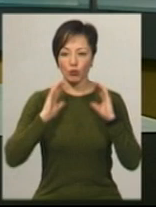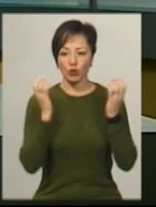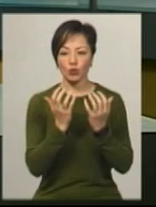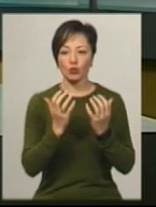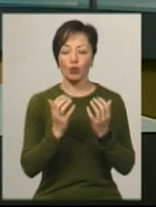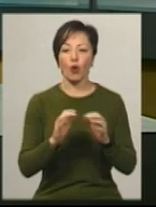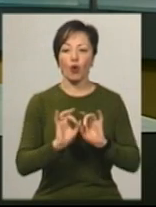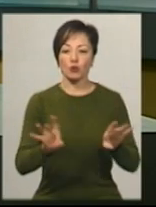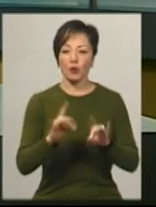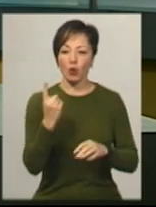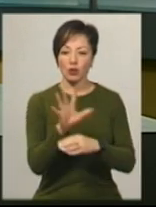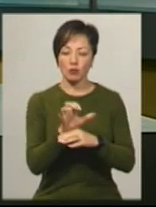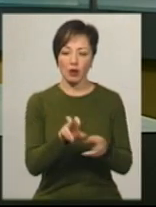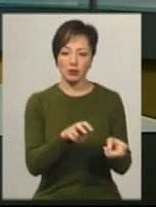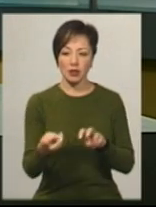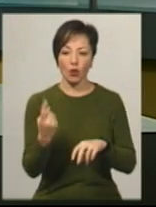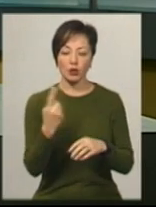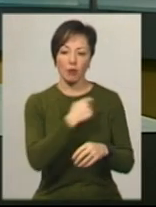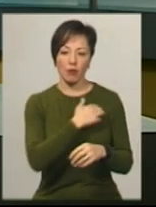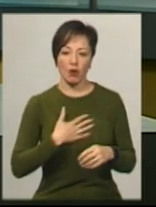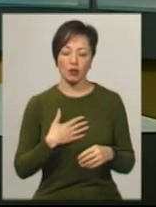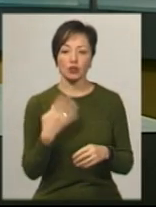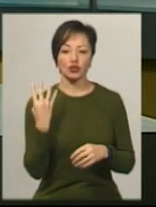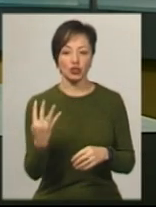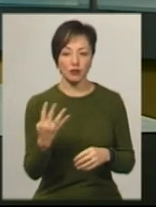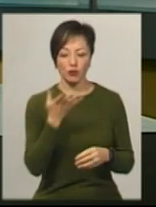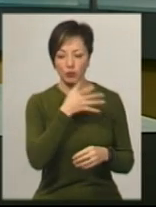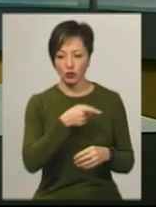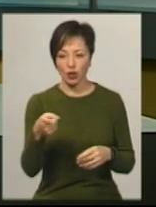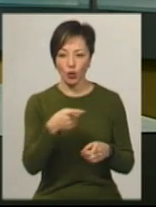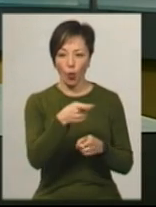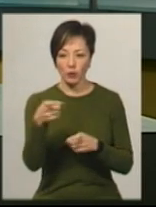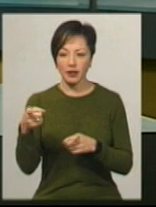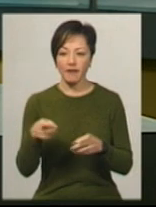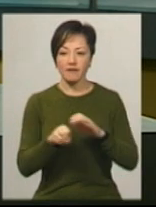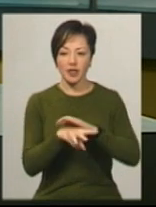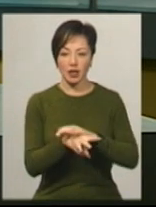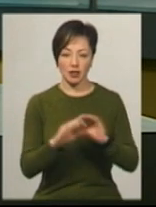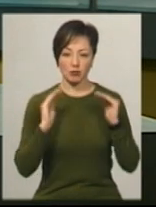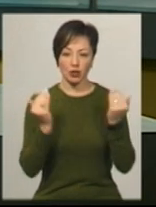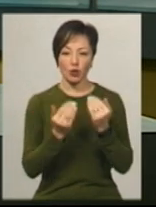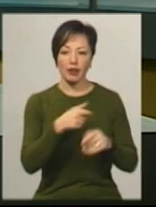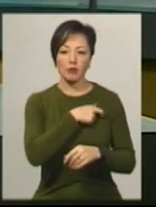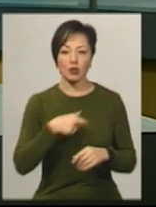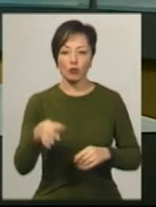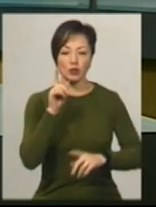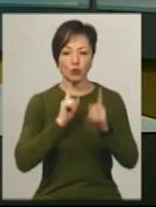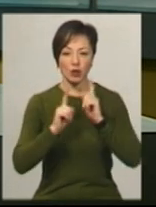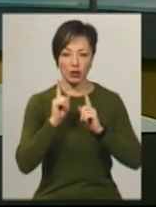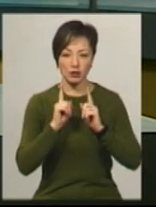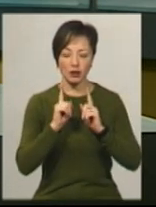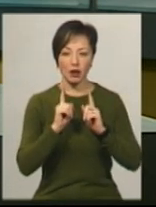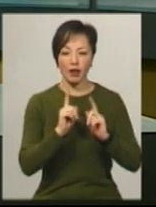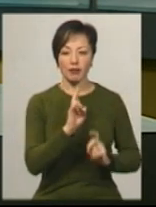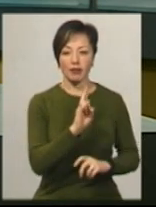розповіла, одна собака загинула, одна поранена. Четверо під час обстрілу втекли з притулку. Депутат обласної ради Наталія